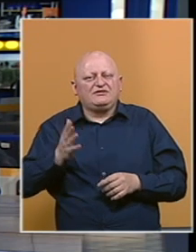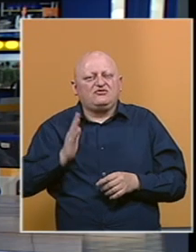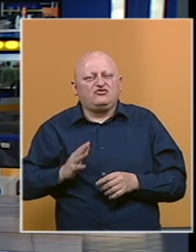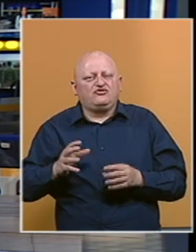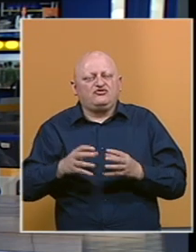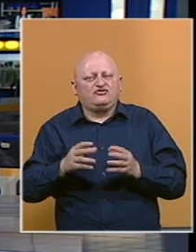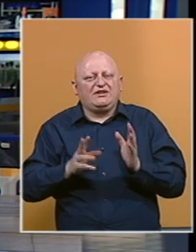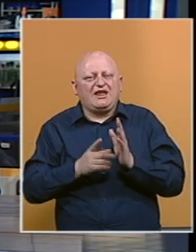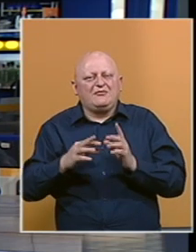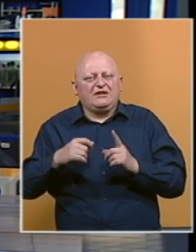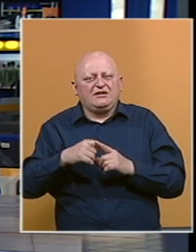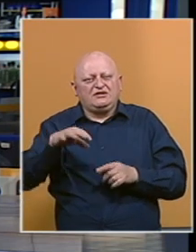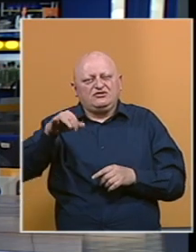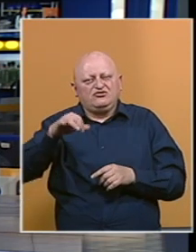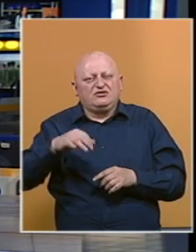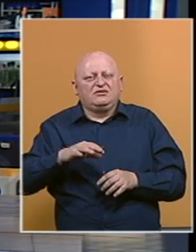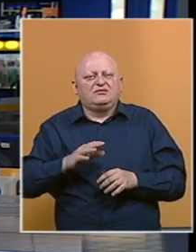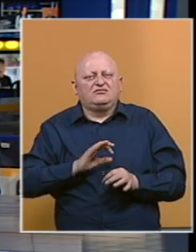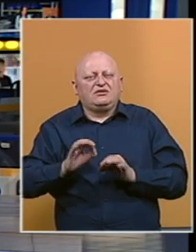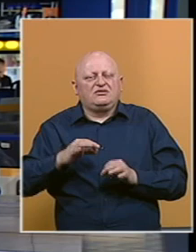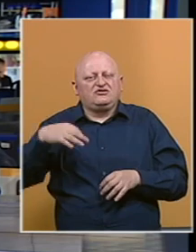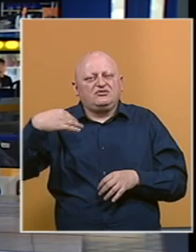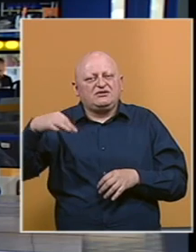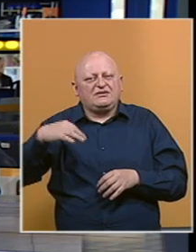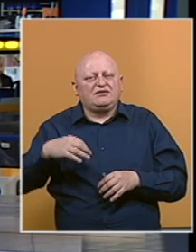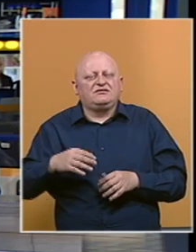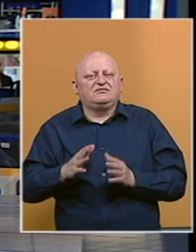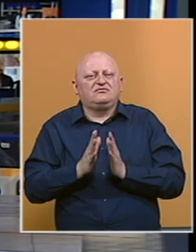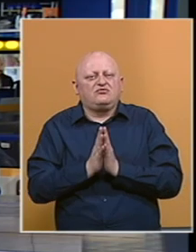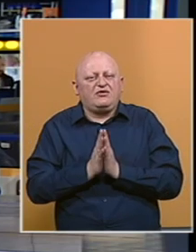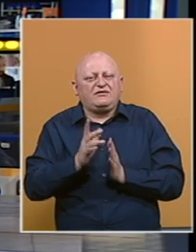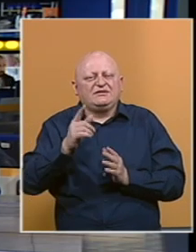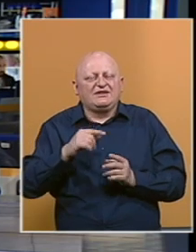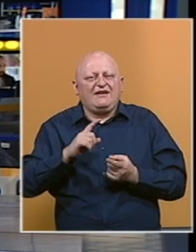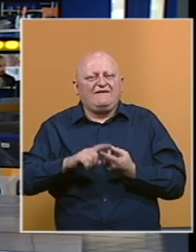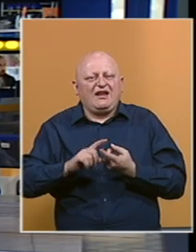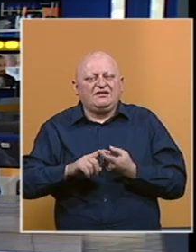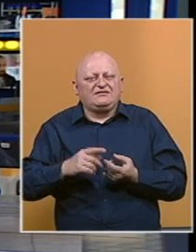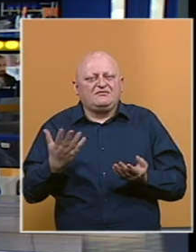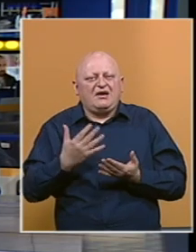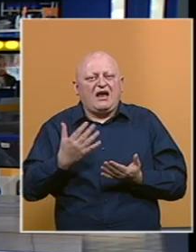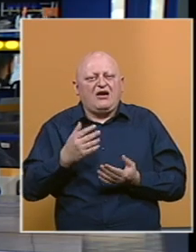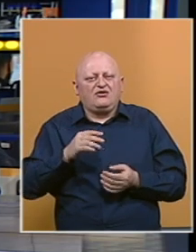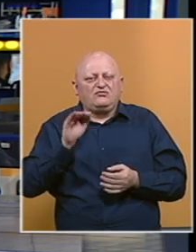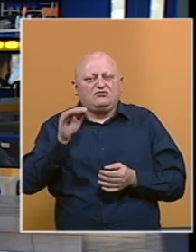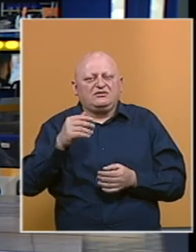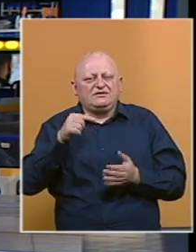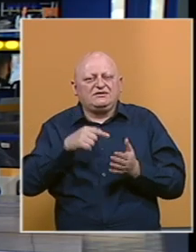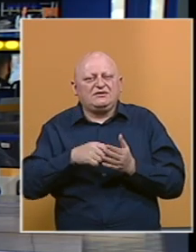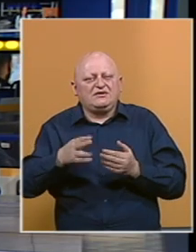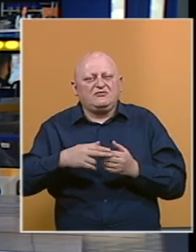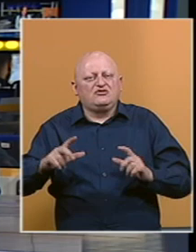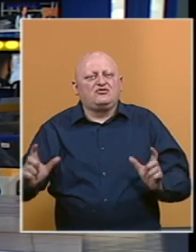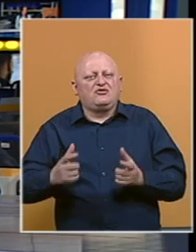kulturnim društvom Napredak iz Tuzle priredila je u Srebrenici advent sa Franjevcima. Kako je poručeno cilje pred